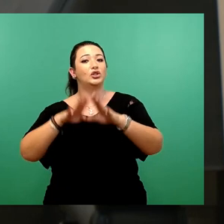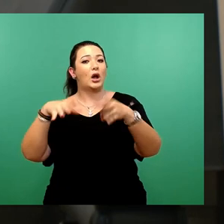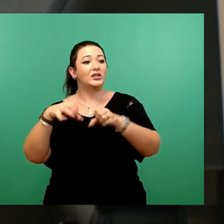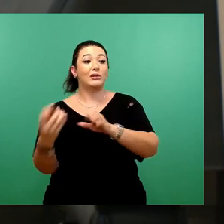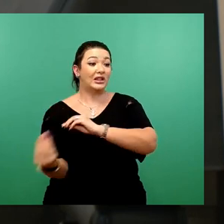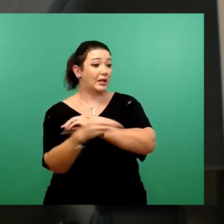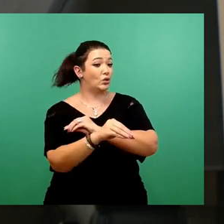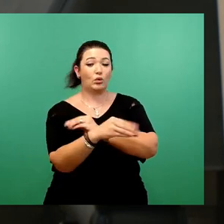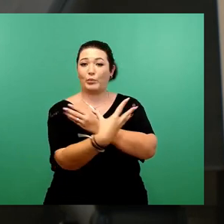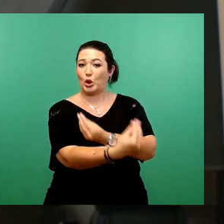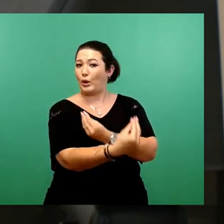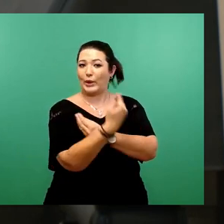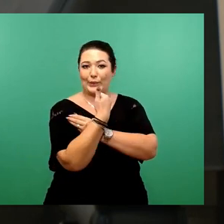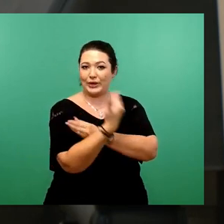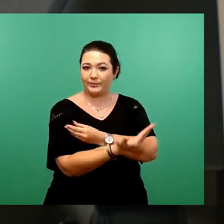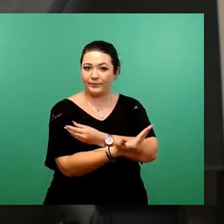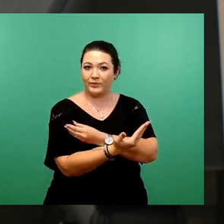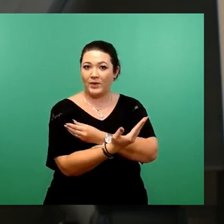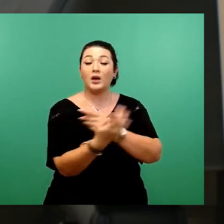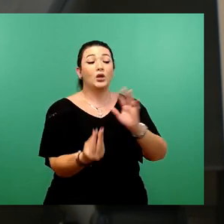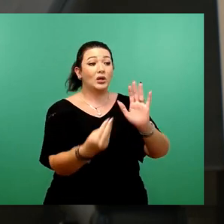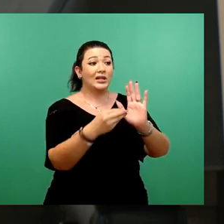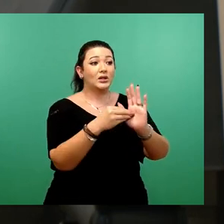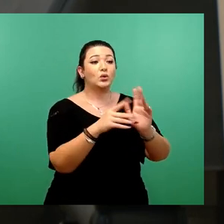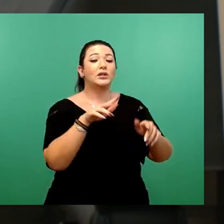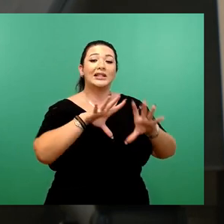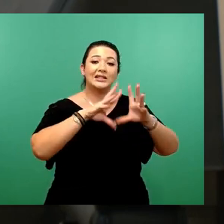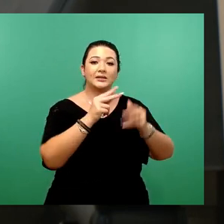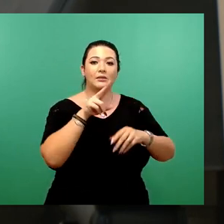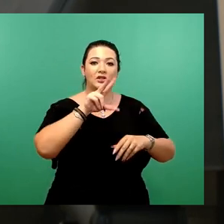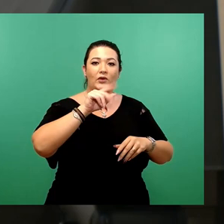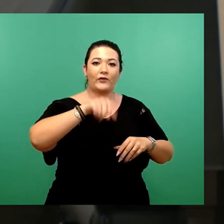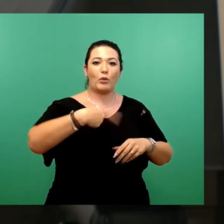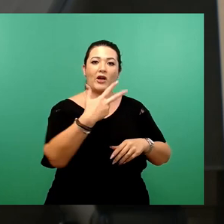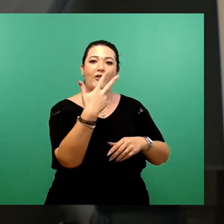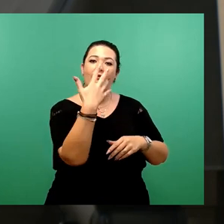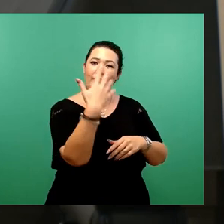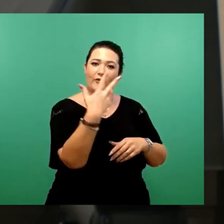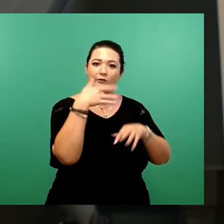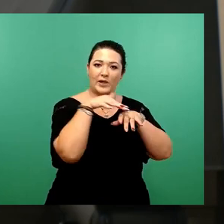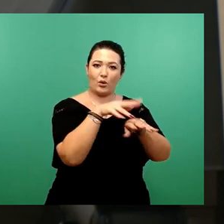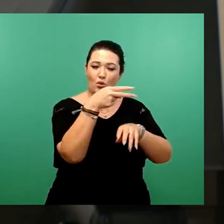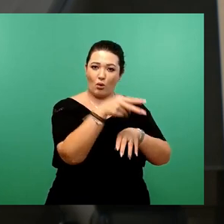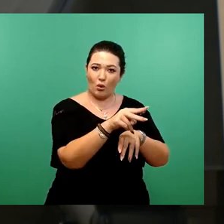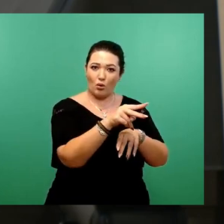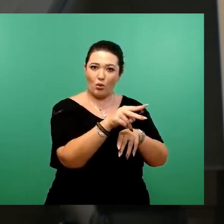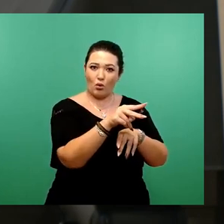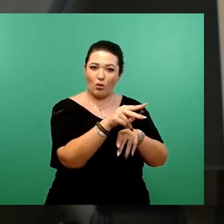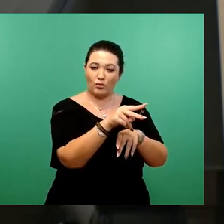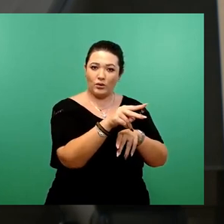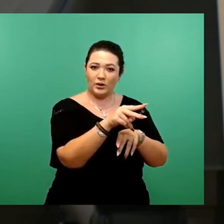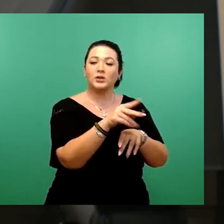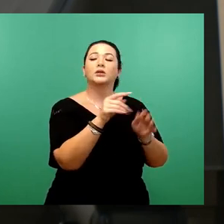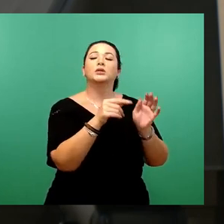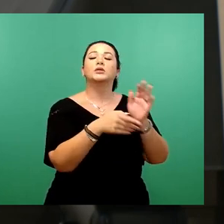zusätzlichen Gewinnausschüttungen in Höhe von 12,5 Millionen Euro konnten bisher aufgrund ausstehender Gremien